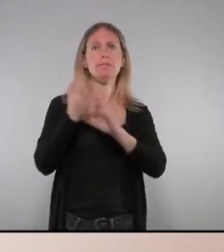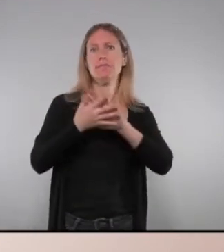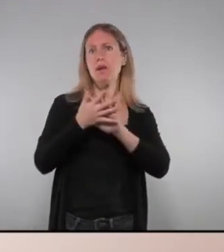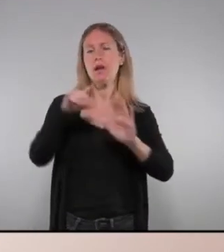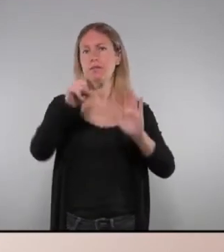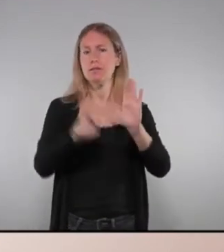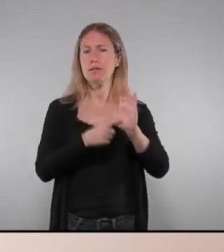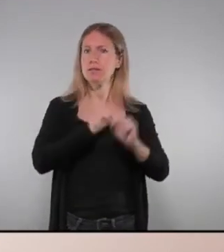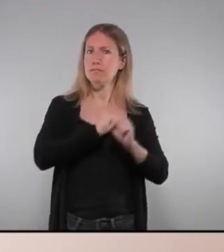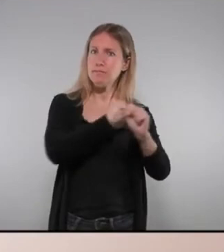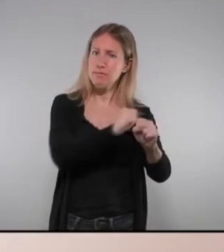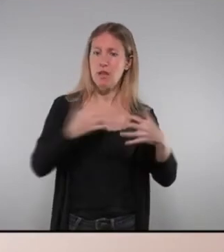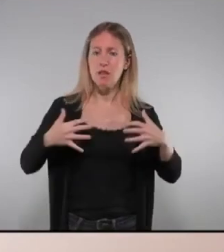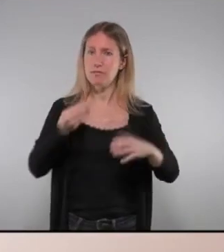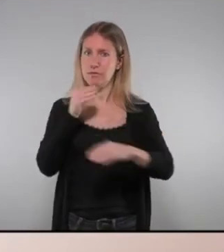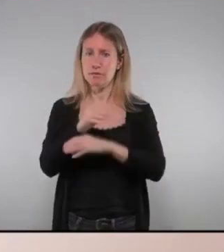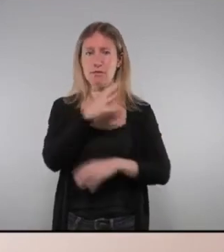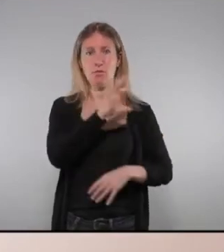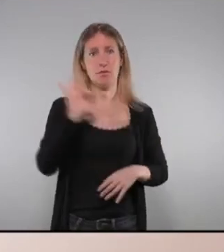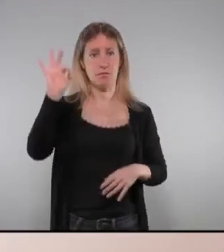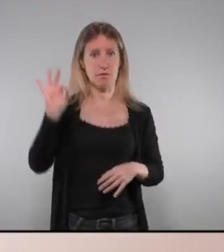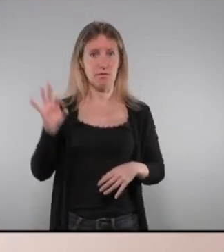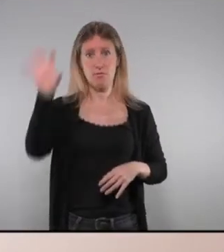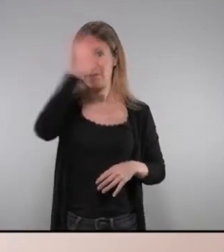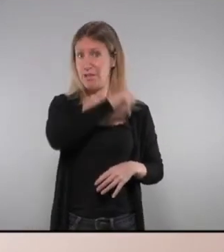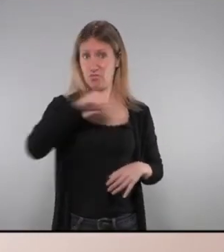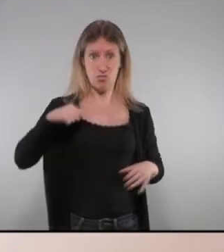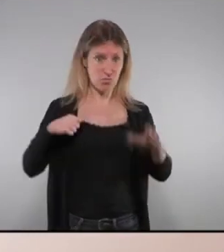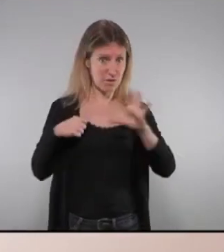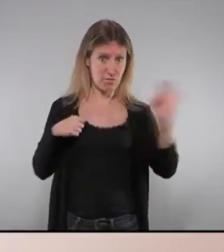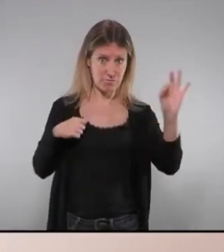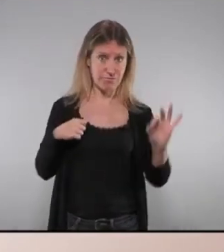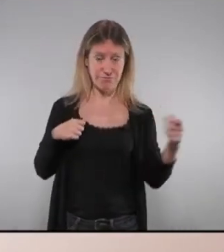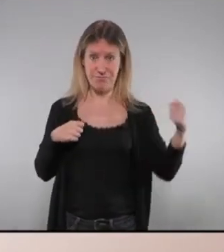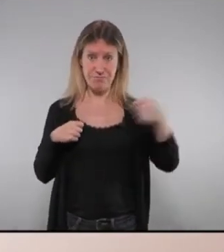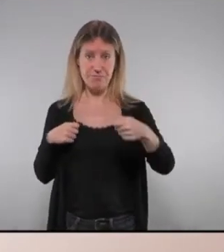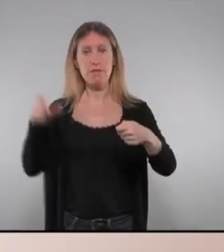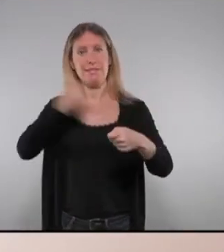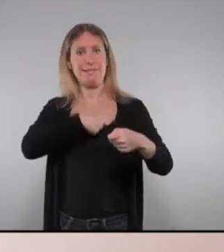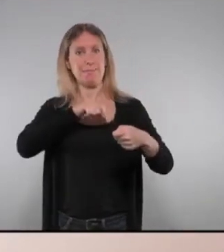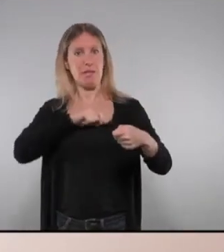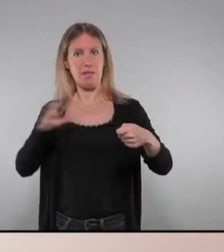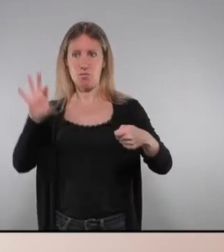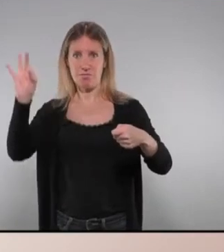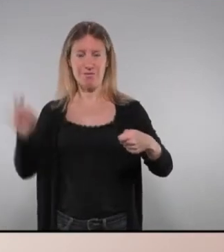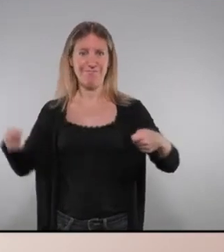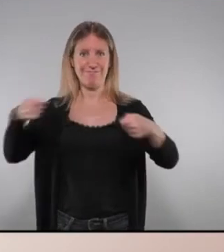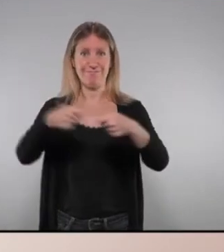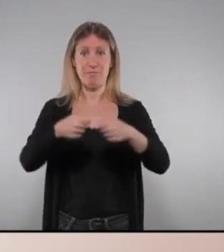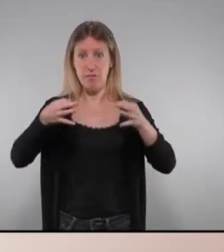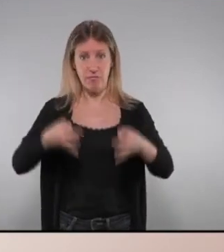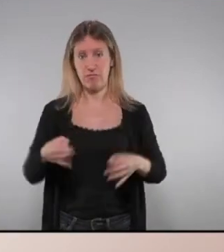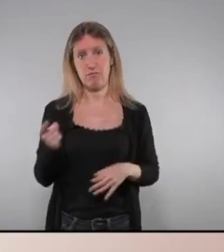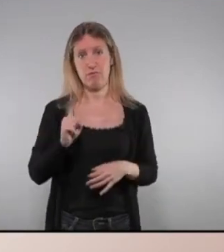la dependència hauria d'estar finançada al 50% entre les comunitats autònomes i l'estat i no és així en aquests